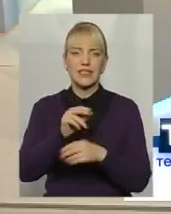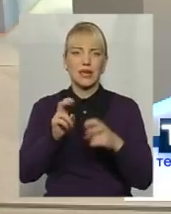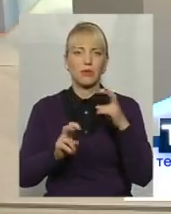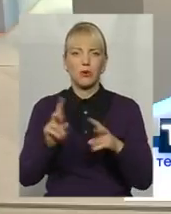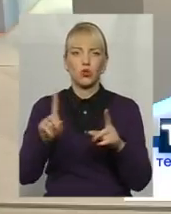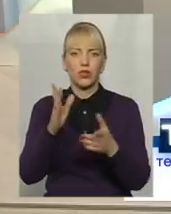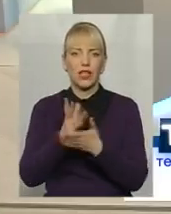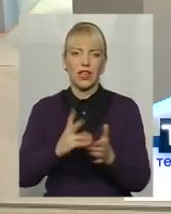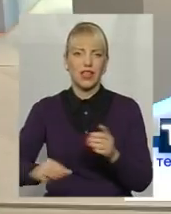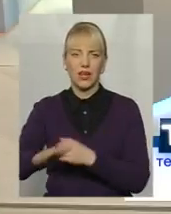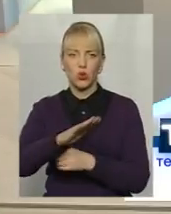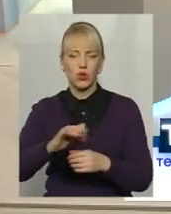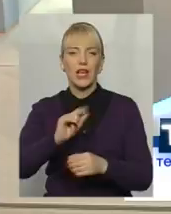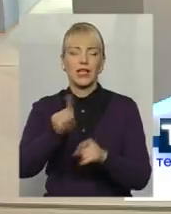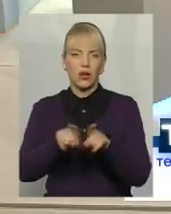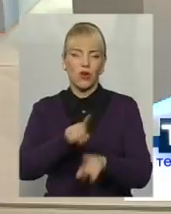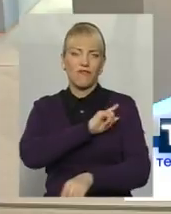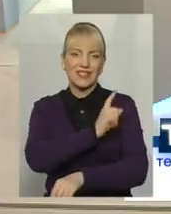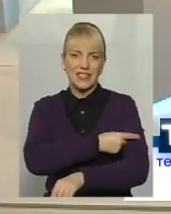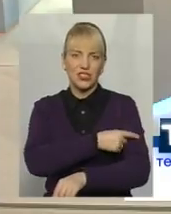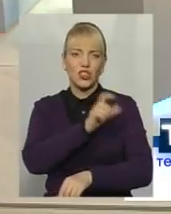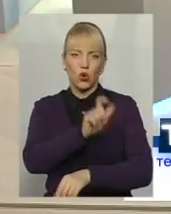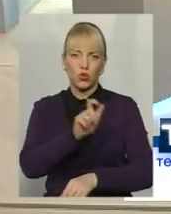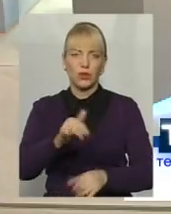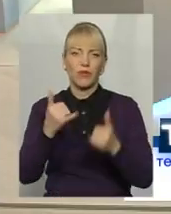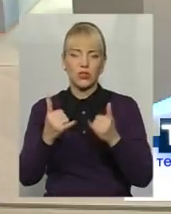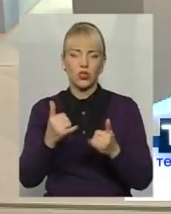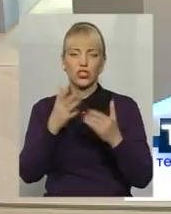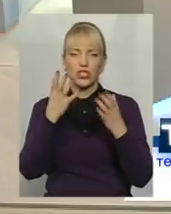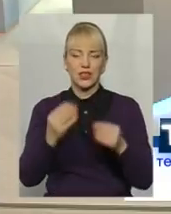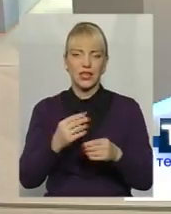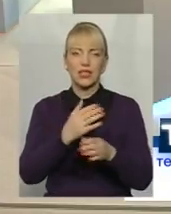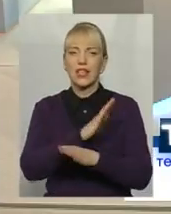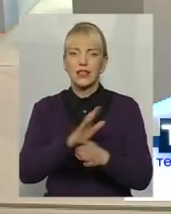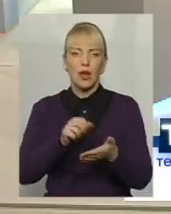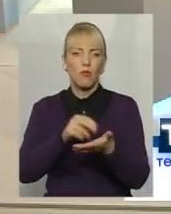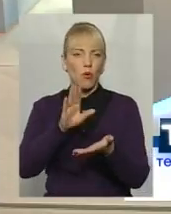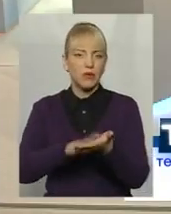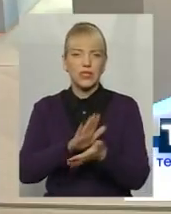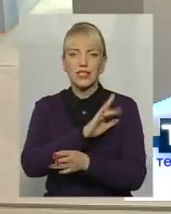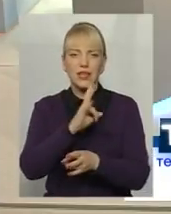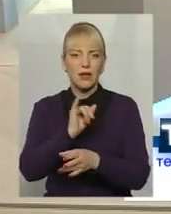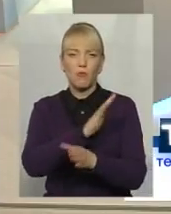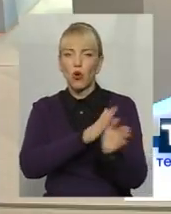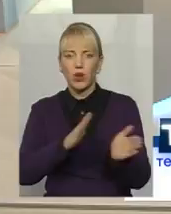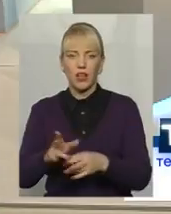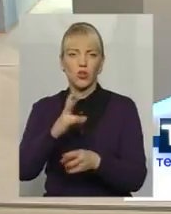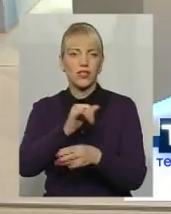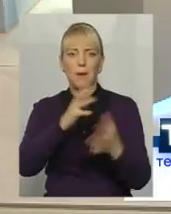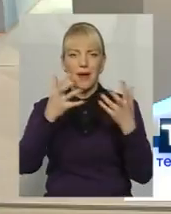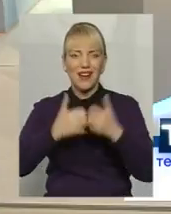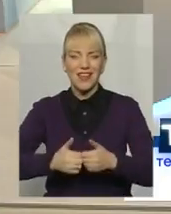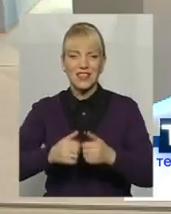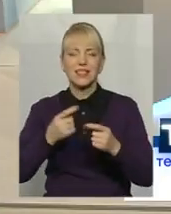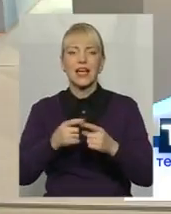їх території, в тому числі і фізичних осіб. В той же час, на сьогоднішній день, не прописано ні порядок, ні механізм проведення таких